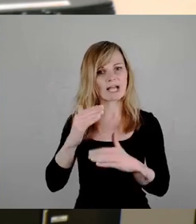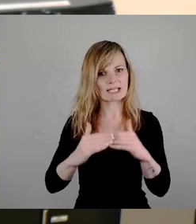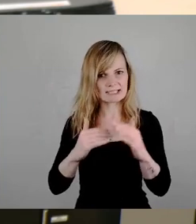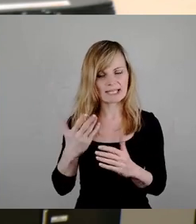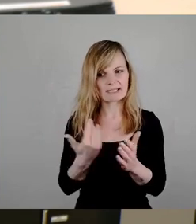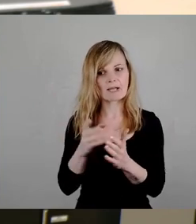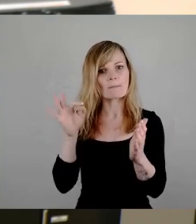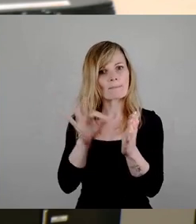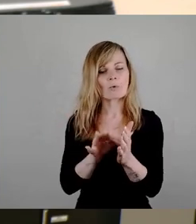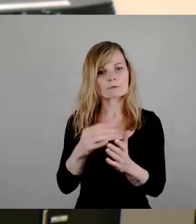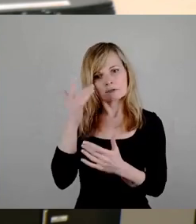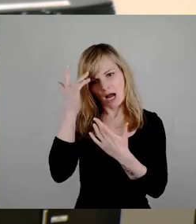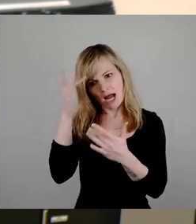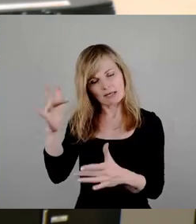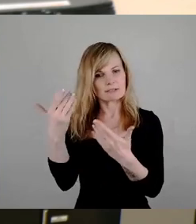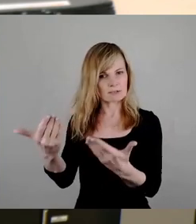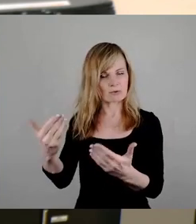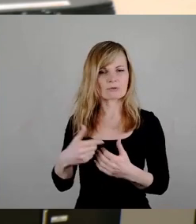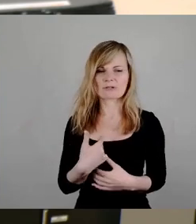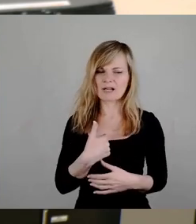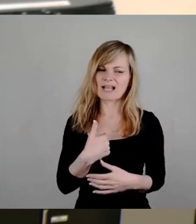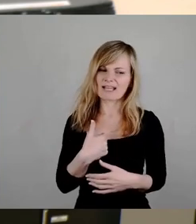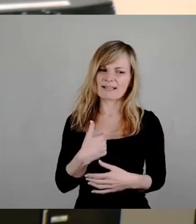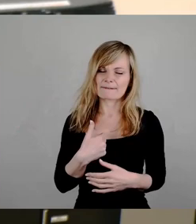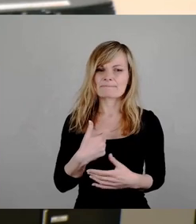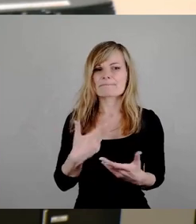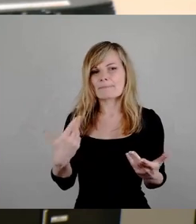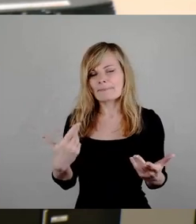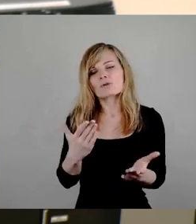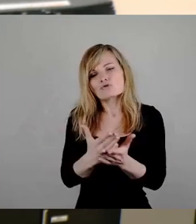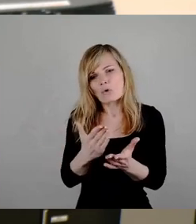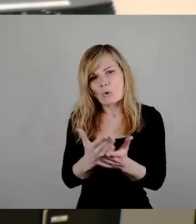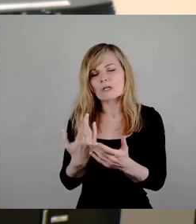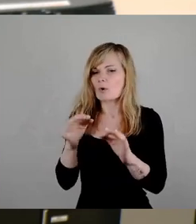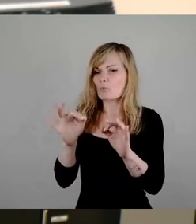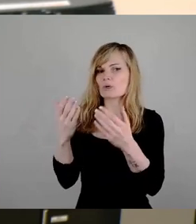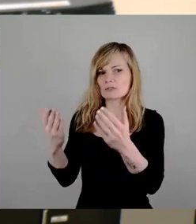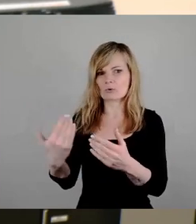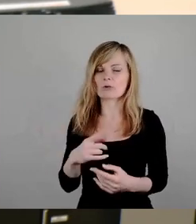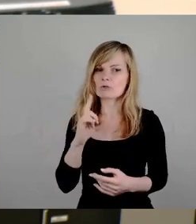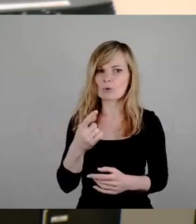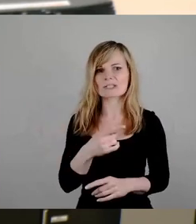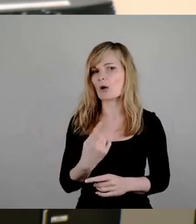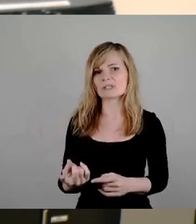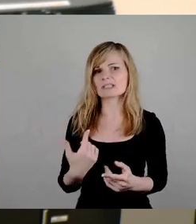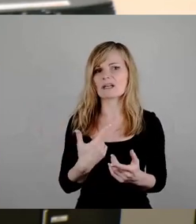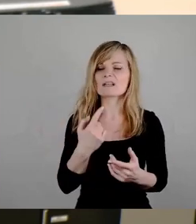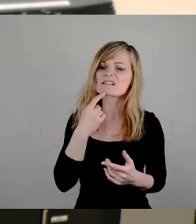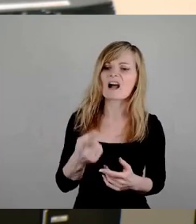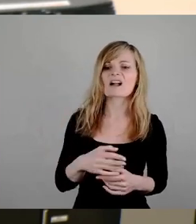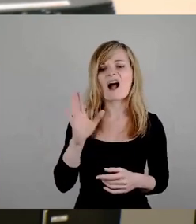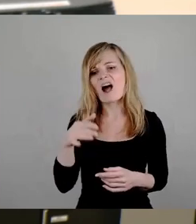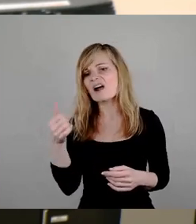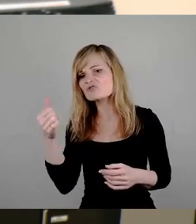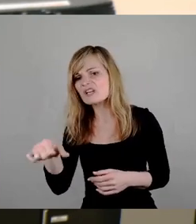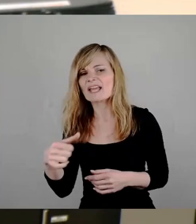bekennt. Ich hätte fast noch gerne, dass es eher weniger wird, aber das ist schon mal wirklich gut. Und da sollte man auch nicht irgendwie hingehen, sagen, finde ich schlecht, nur weil